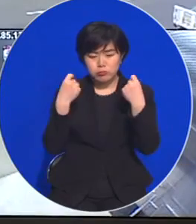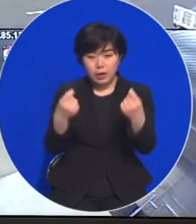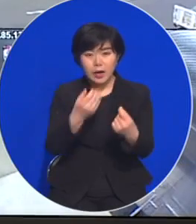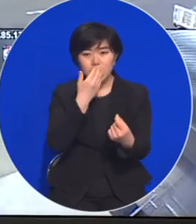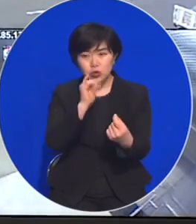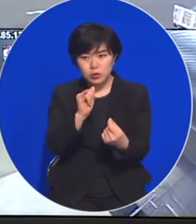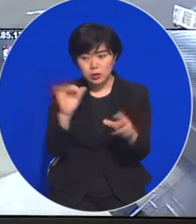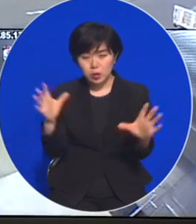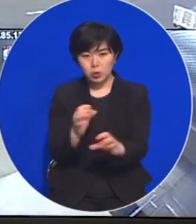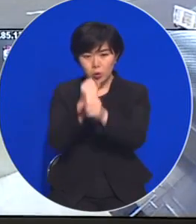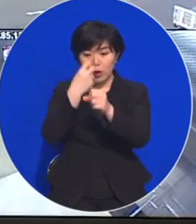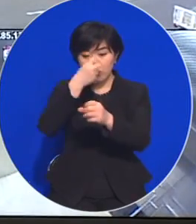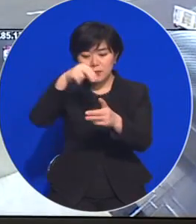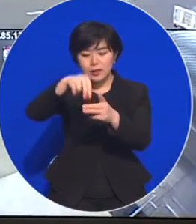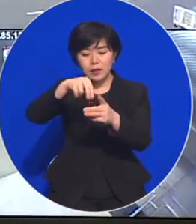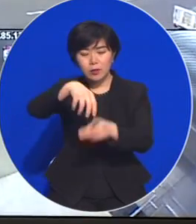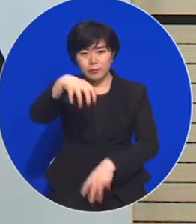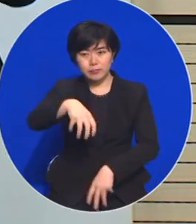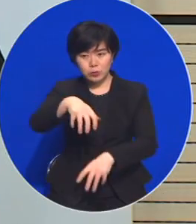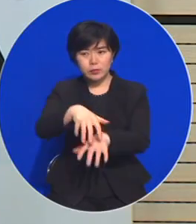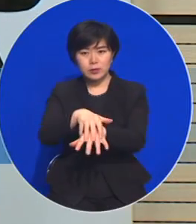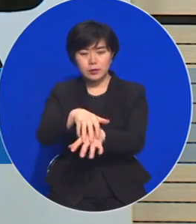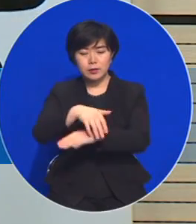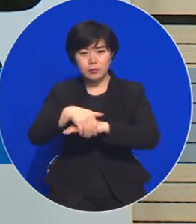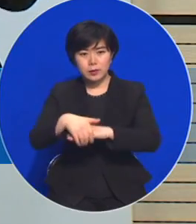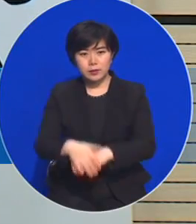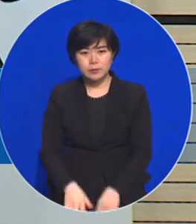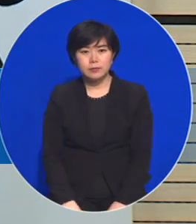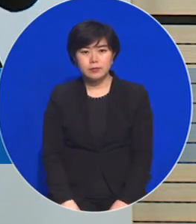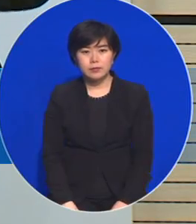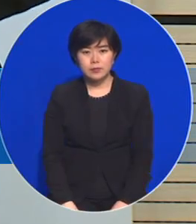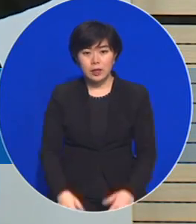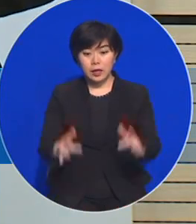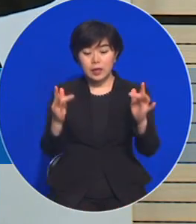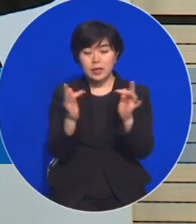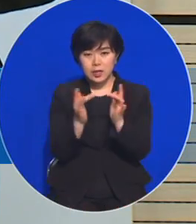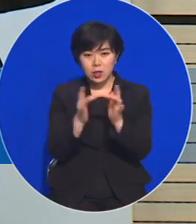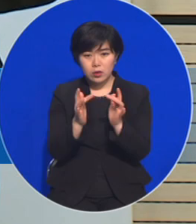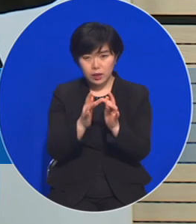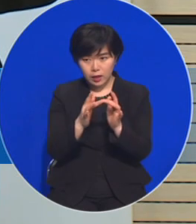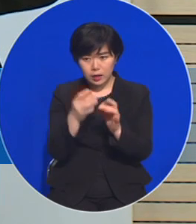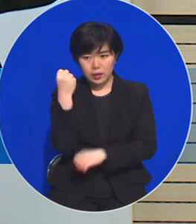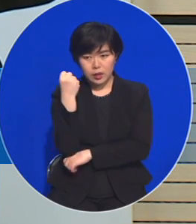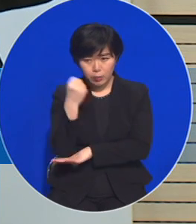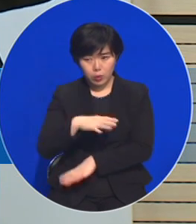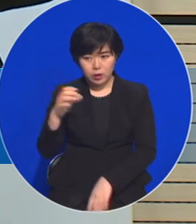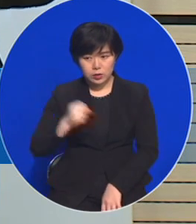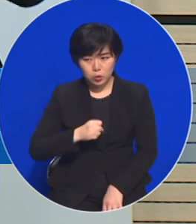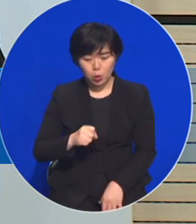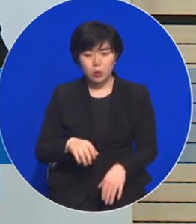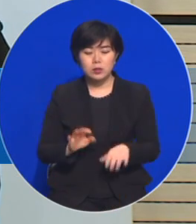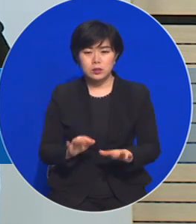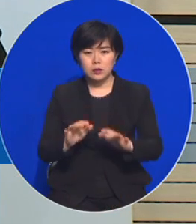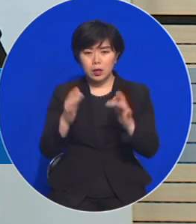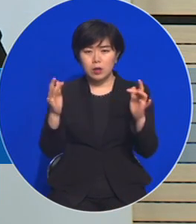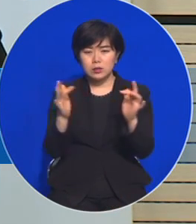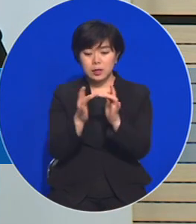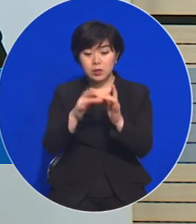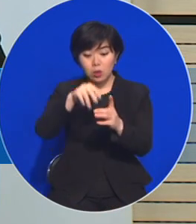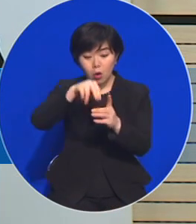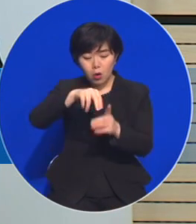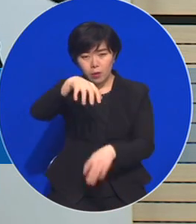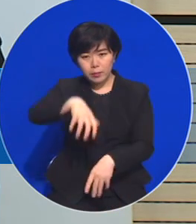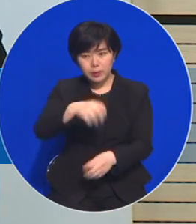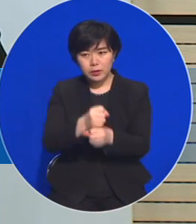통합관제센터도 구축합니다. 사물 인터넷 기반의 통합관제센터를 구축하여 온도 유지와